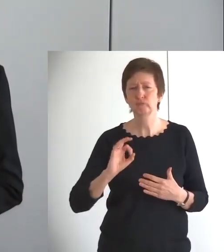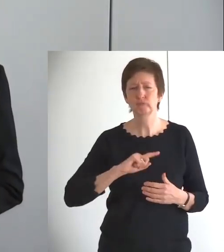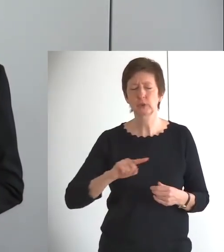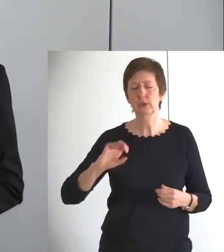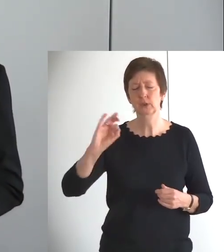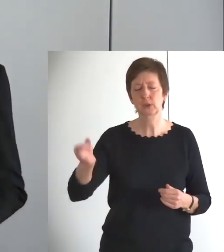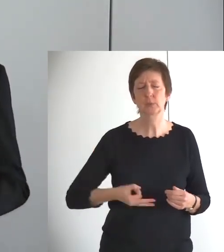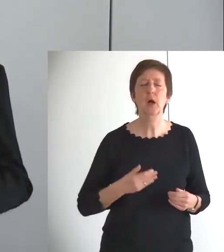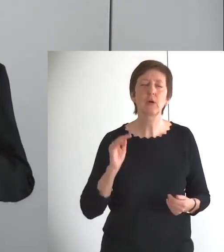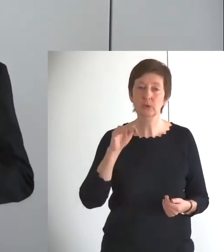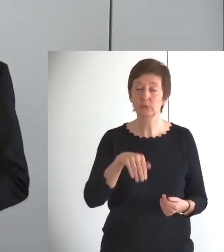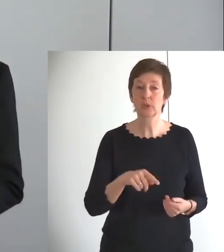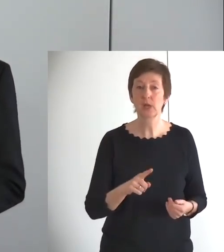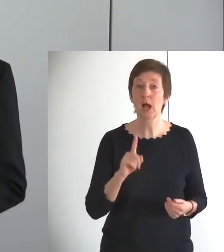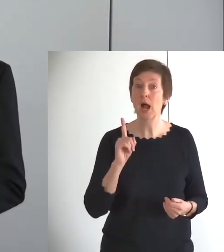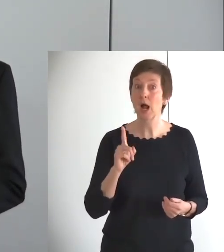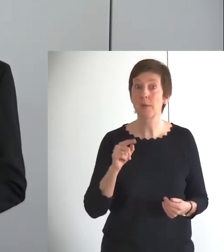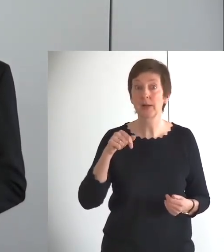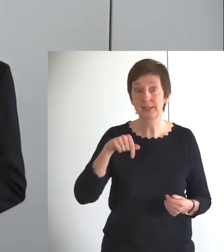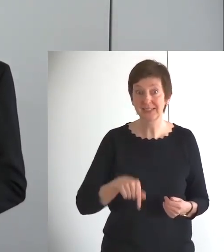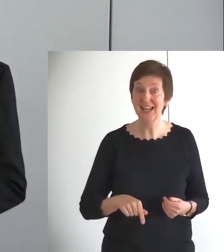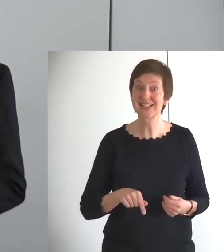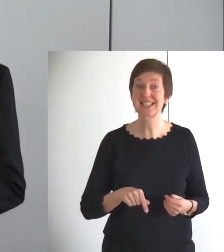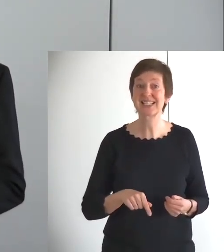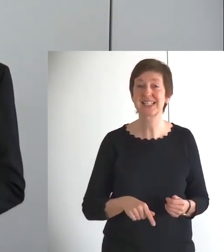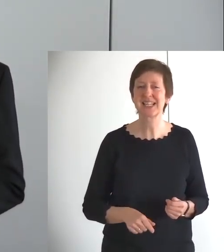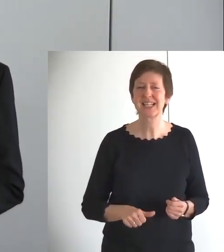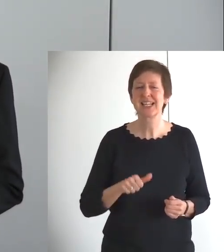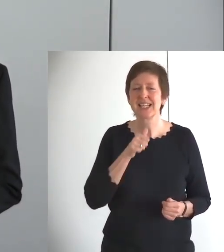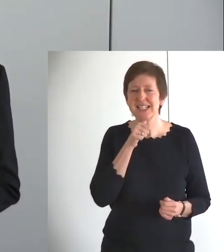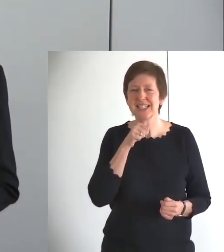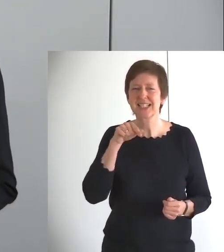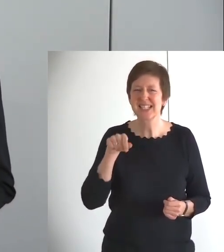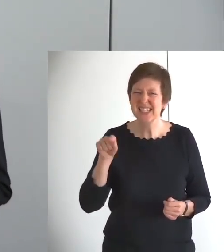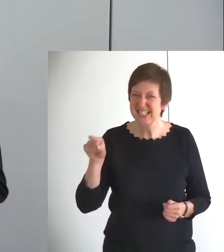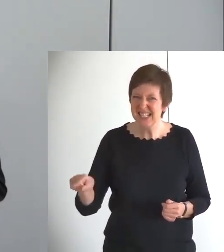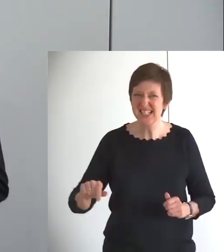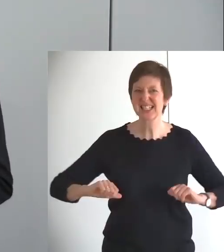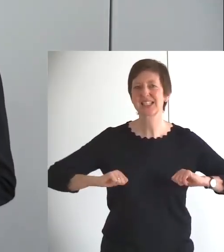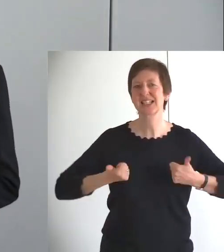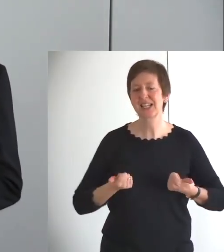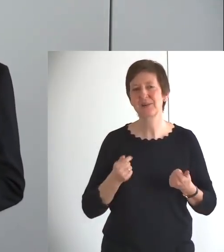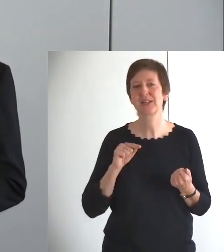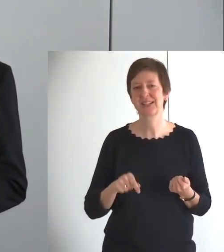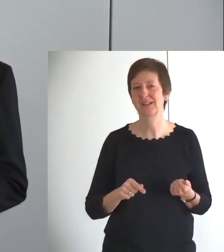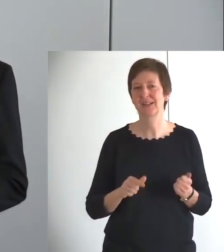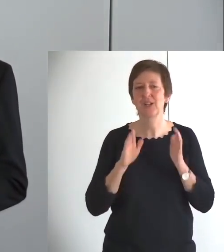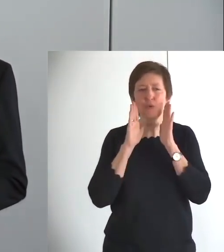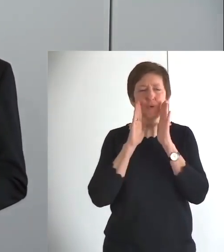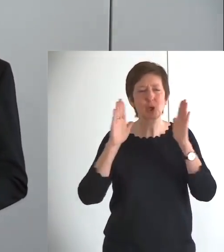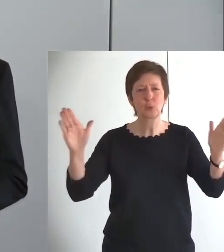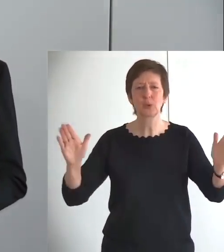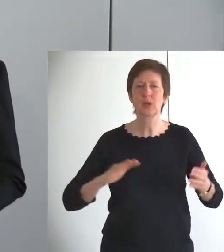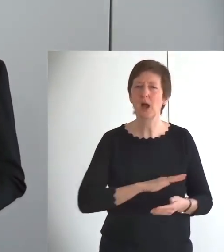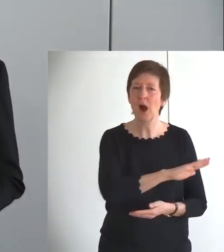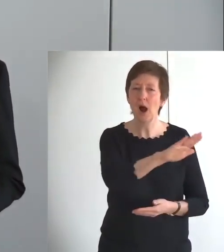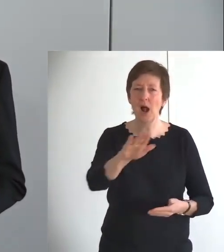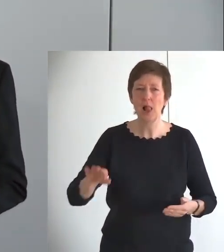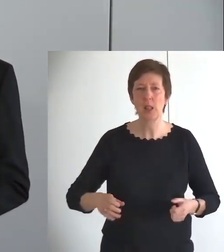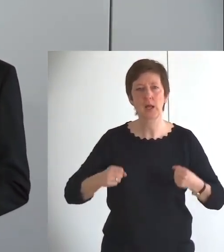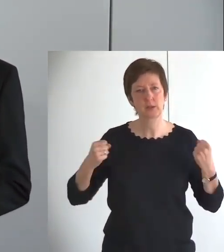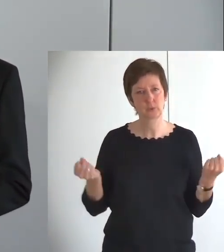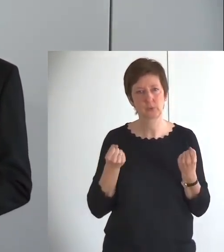wurde, gar keine Frage. Aber nun, nun ist dieses Leben da. Ich verkündige all dein Tun, die